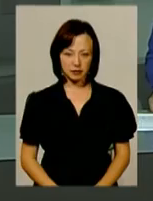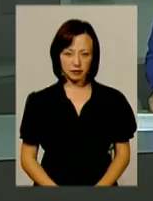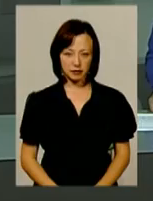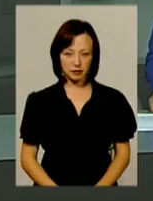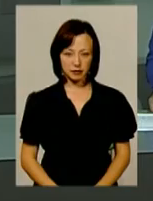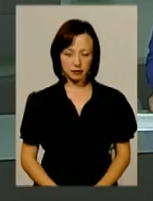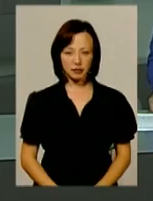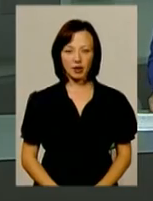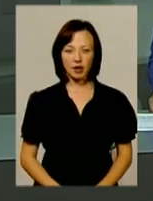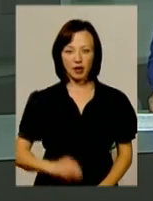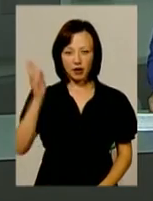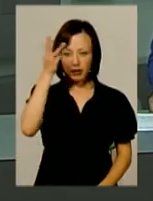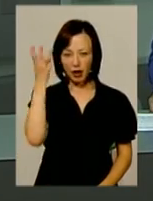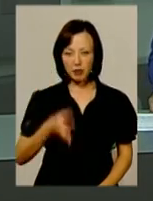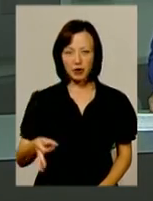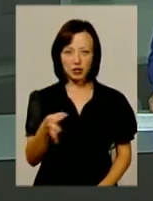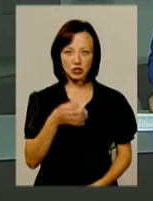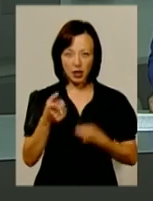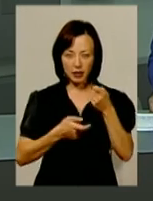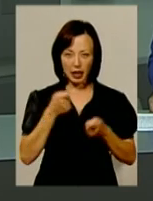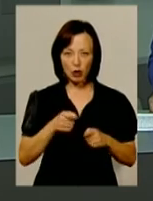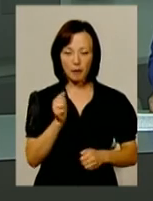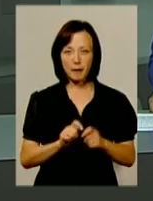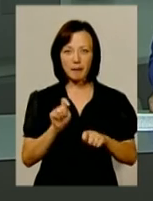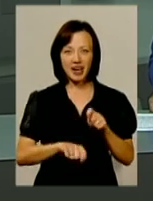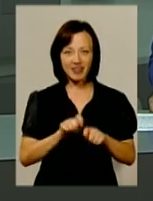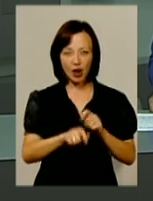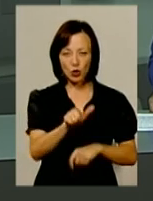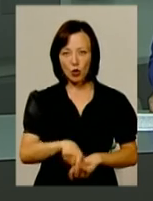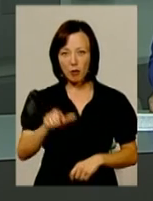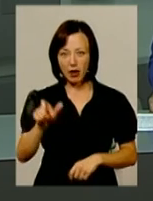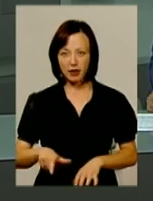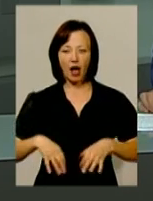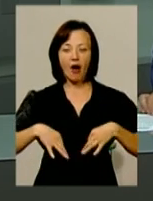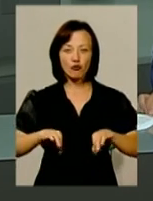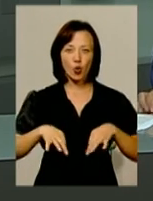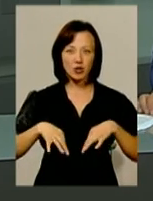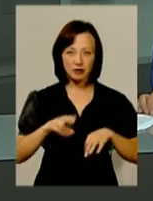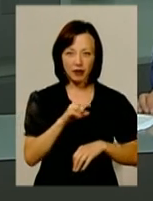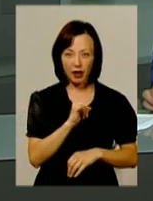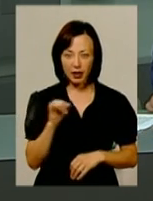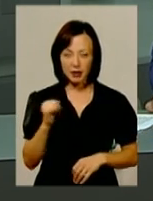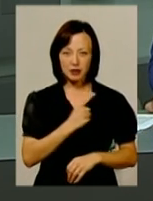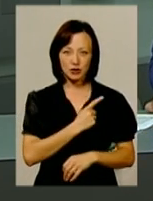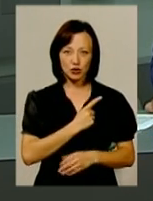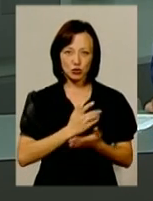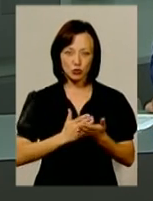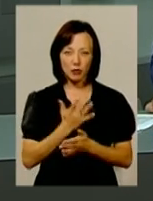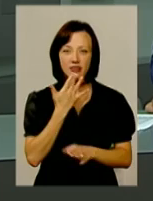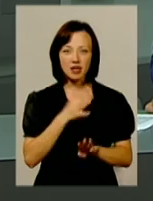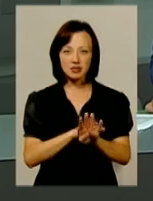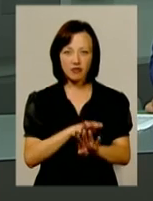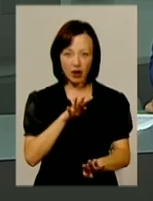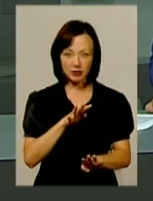На Хмельниччині ретельно перевіряють громадян. Автоінспекція, патрульно-постова служба та Національна гвардія України на